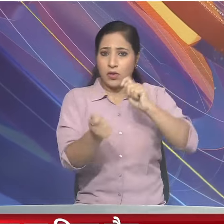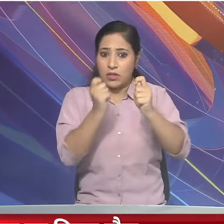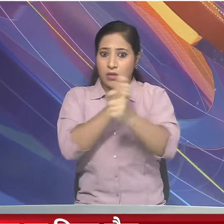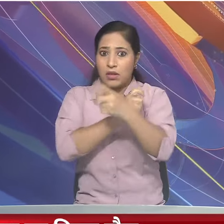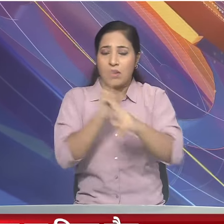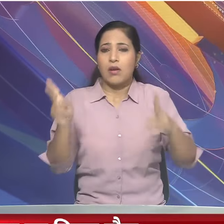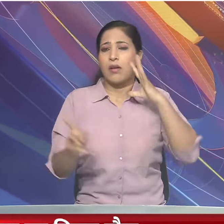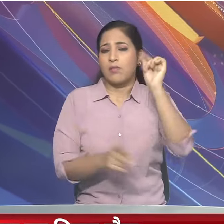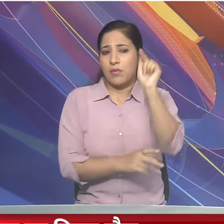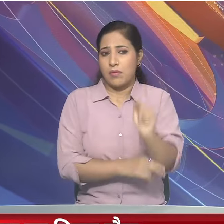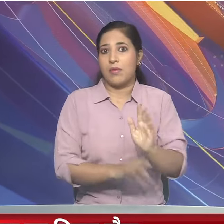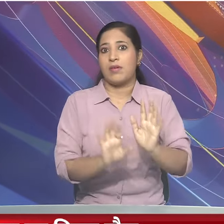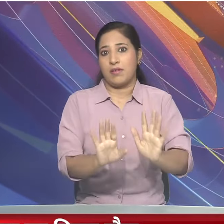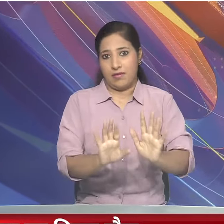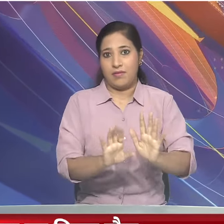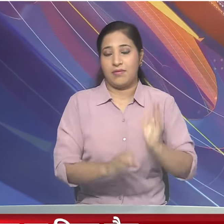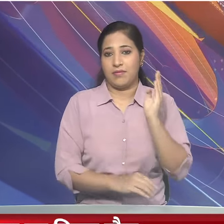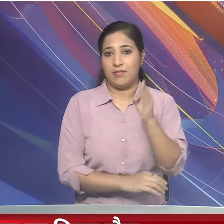में महत उपून